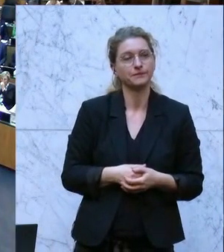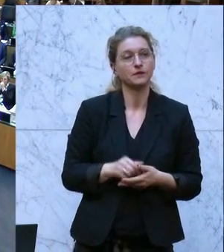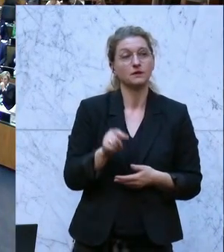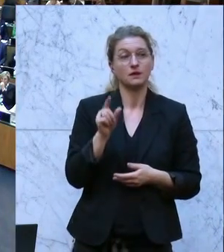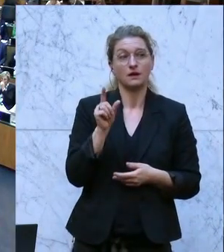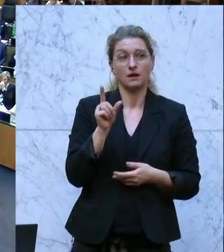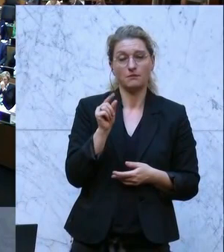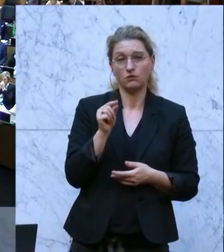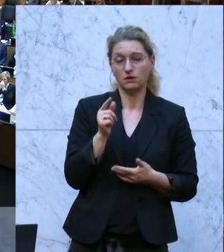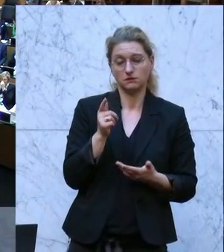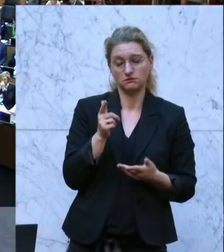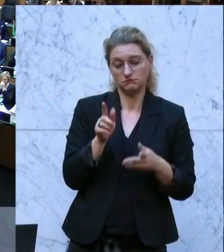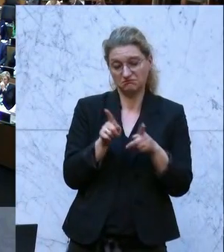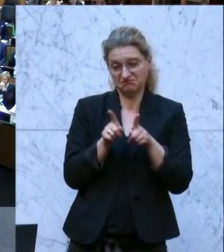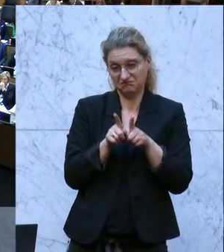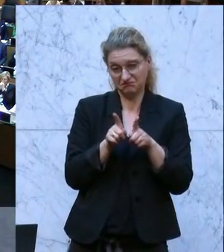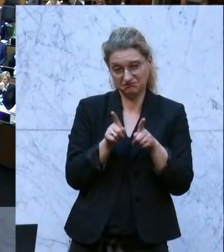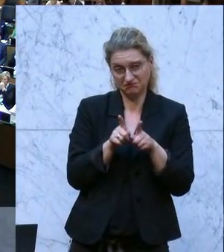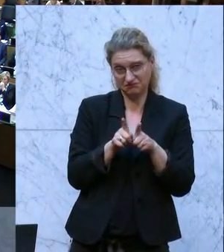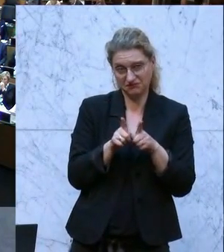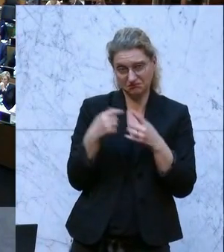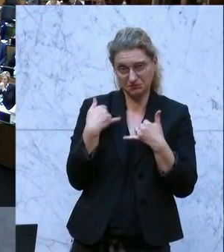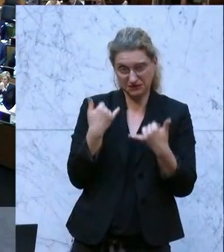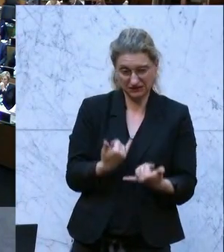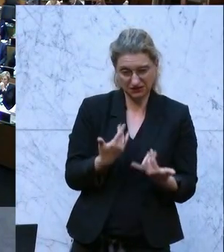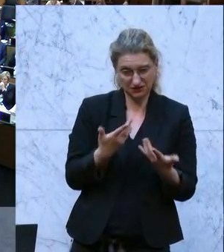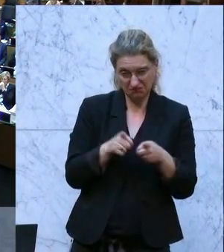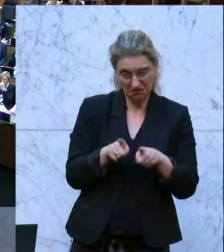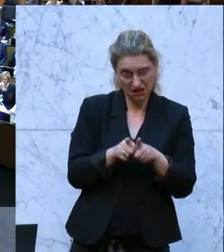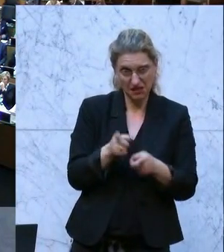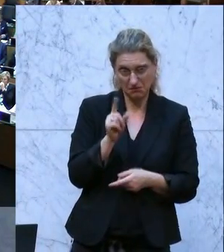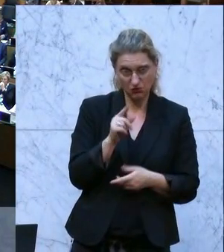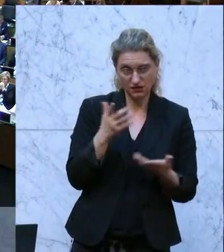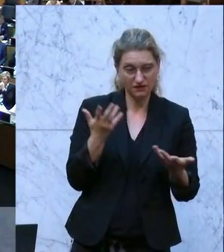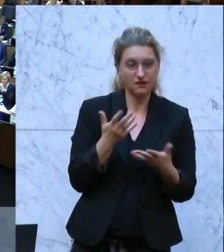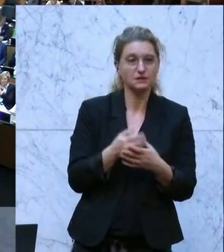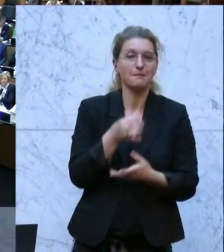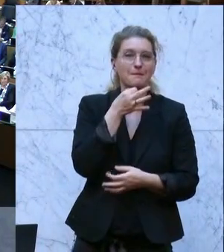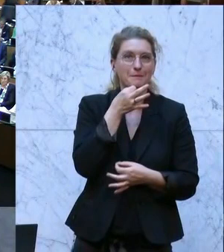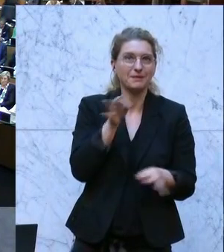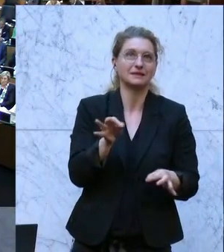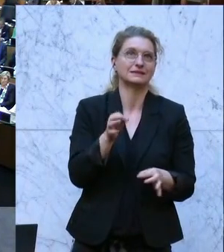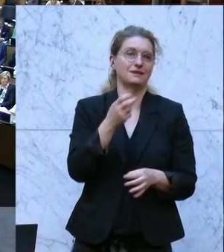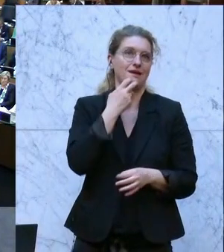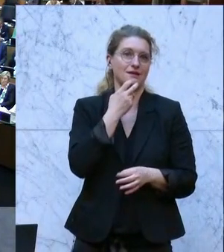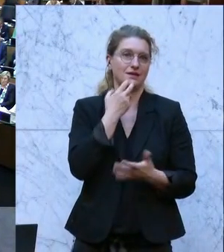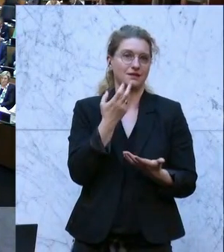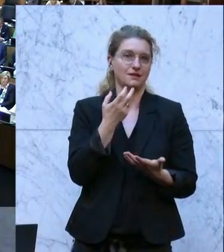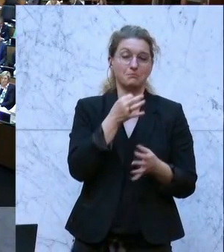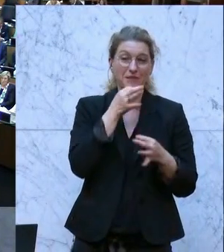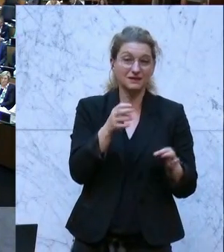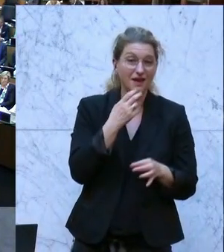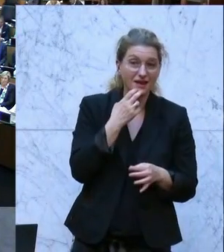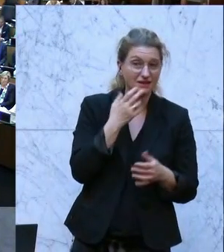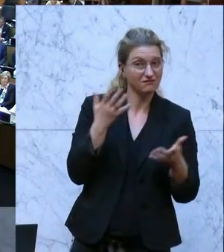nach wie vor, meine geschätzten Damen und Herren, nach wie vor, die beste Energie ist